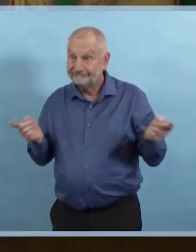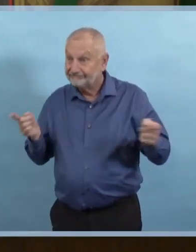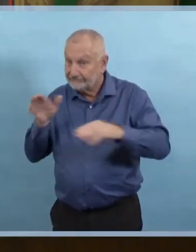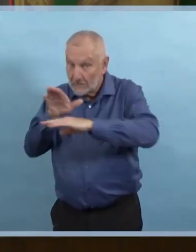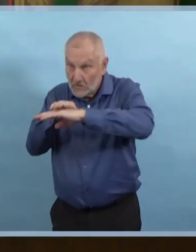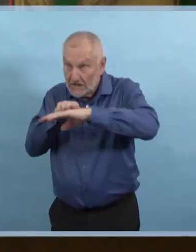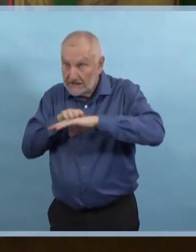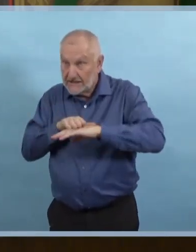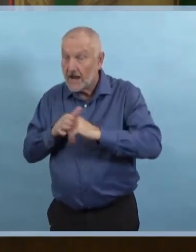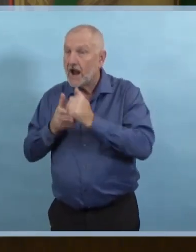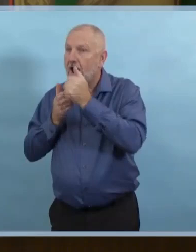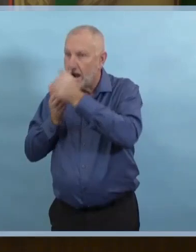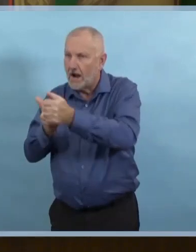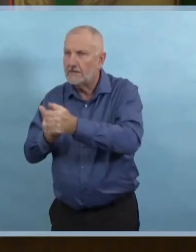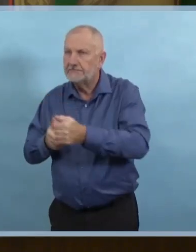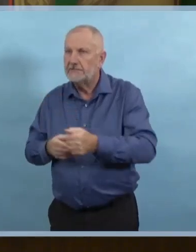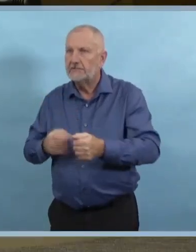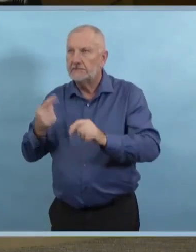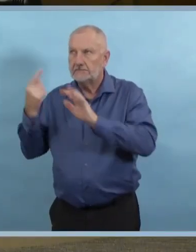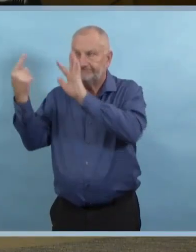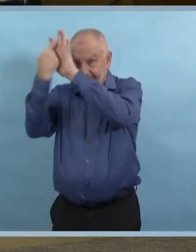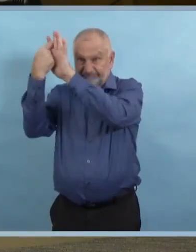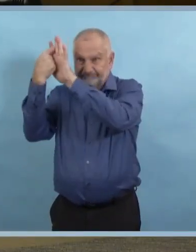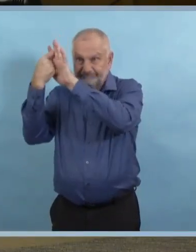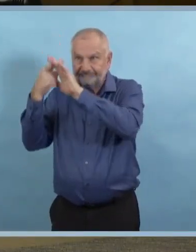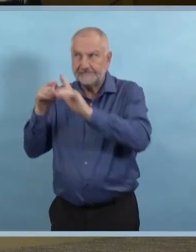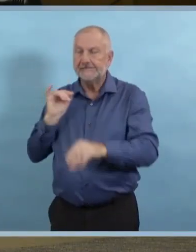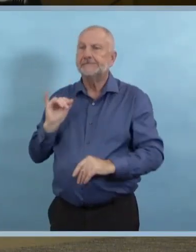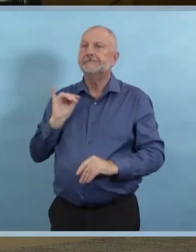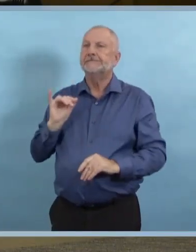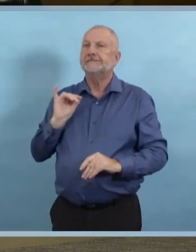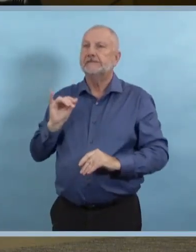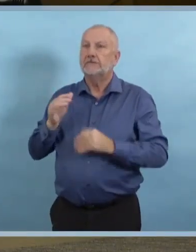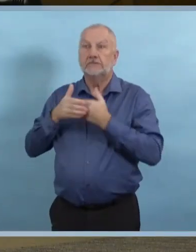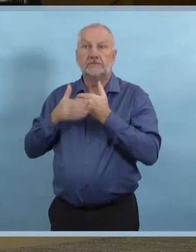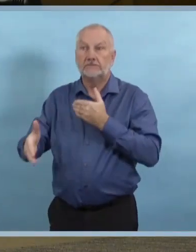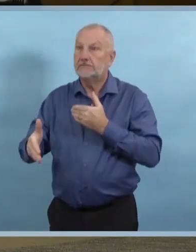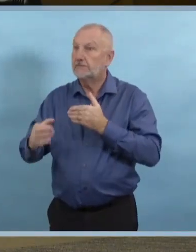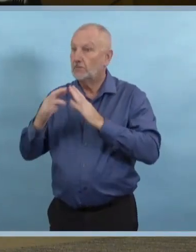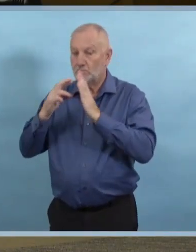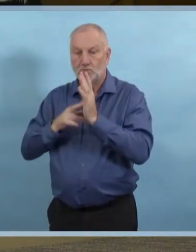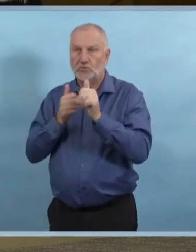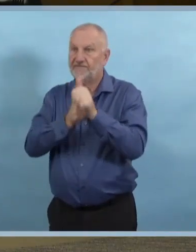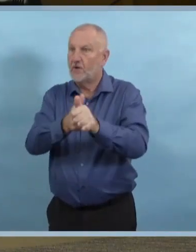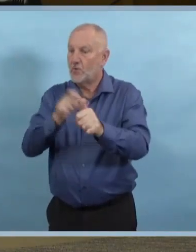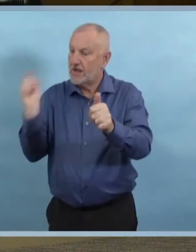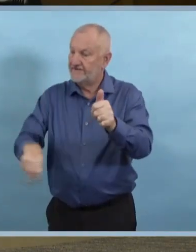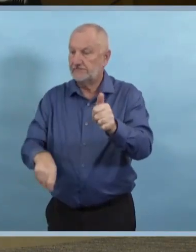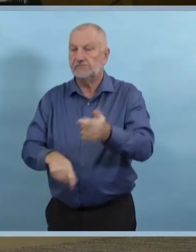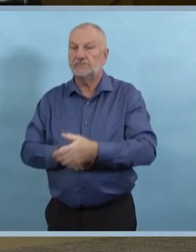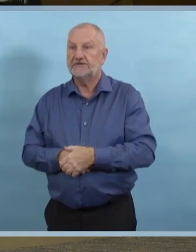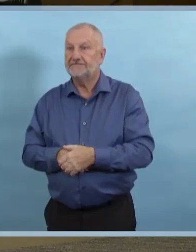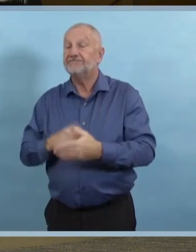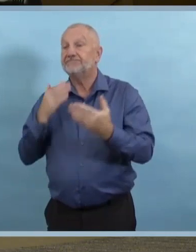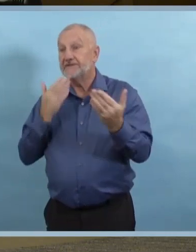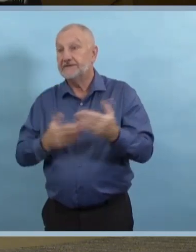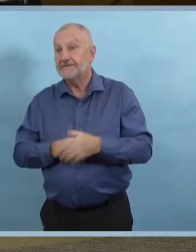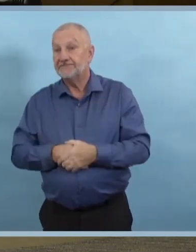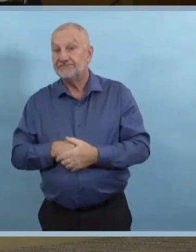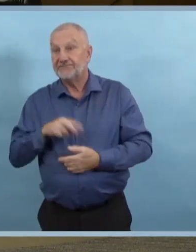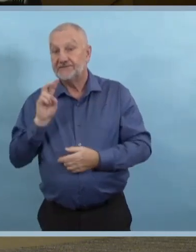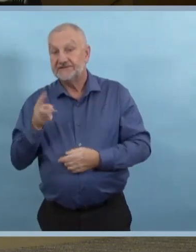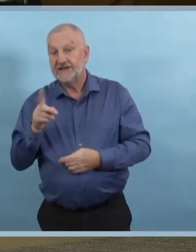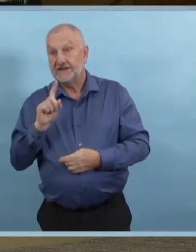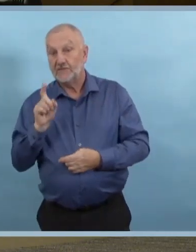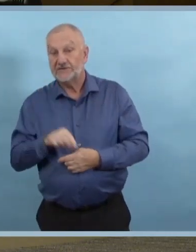Merci. Et ma première question de suivi, pourquoi ne pas rétroactivement imposer des amendes?